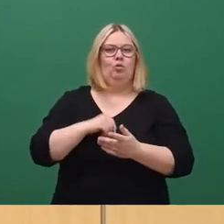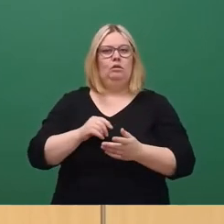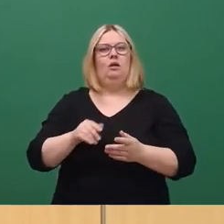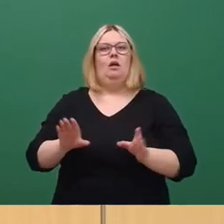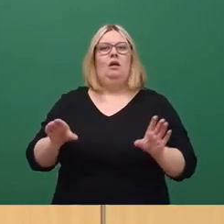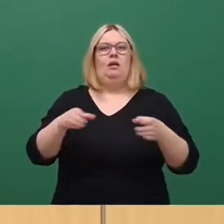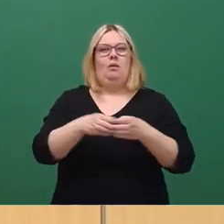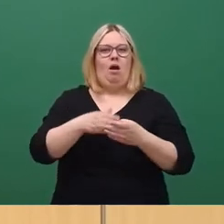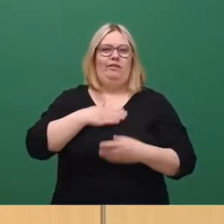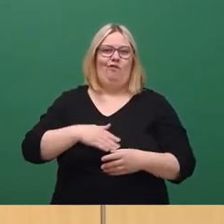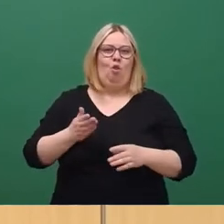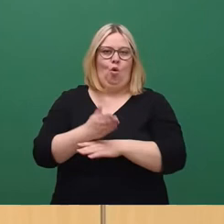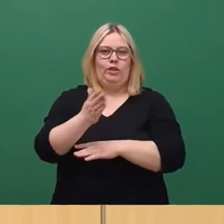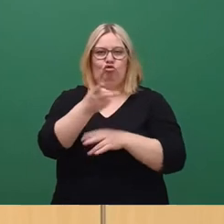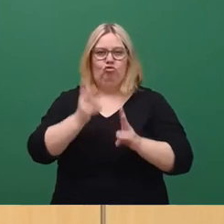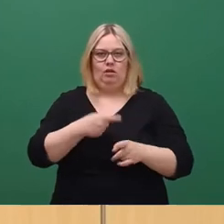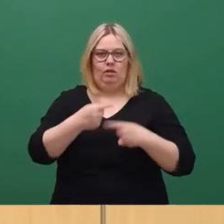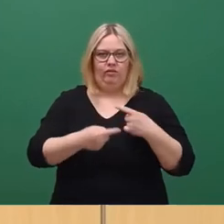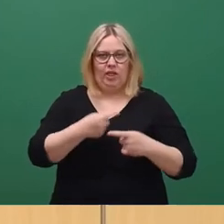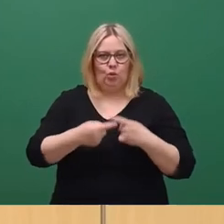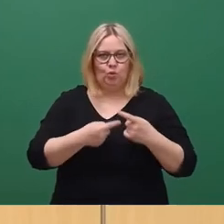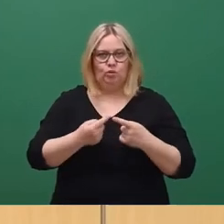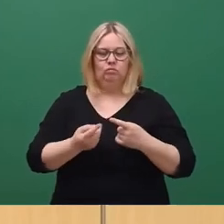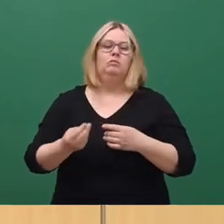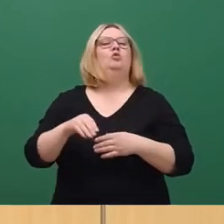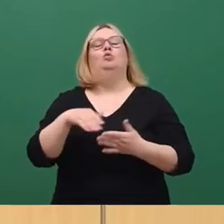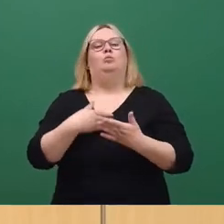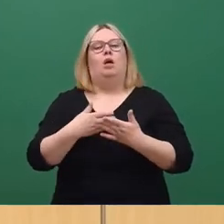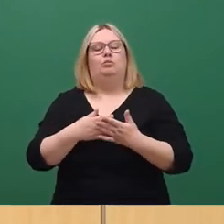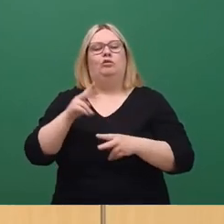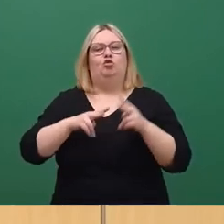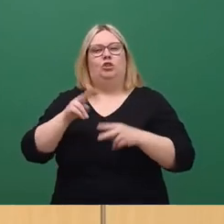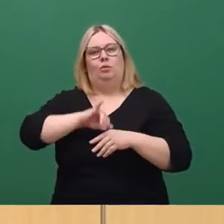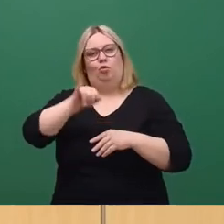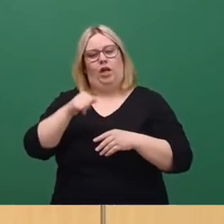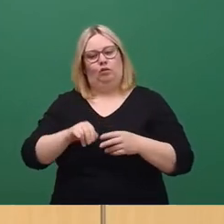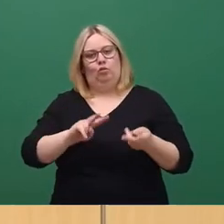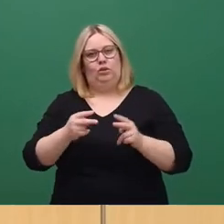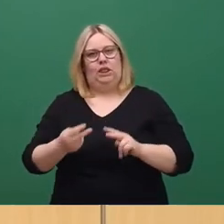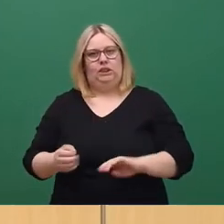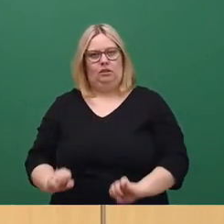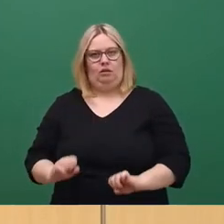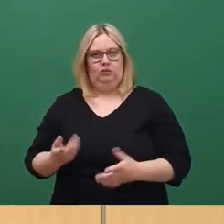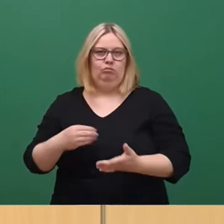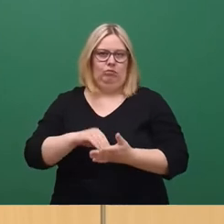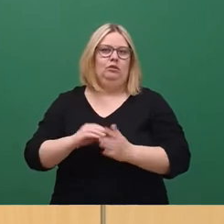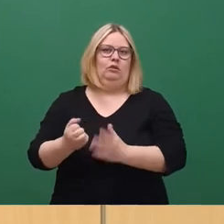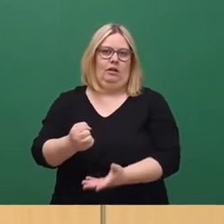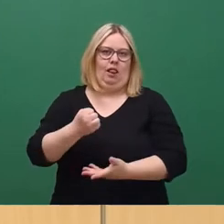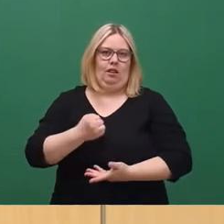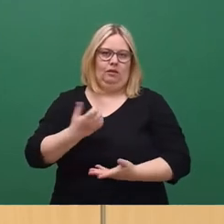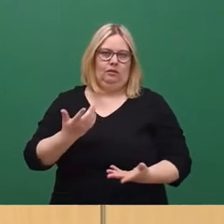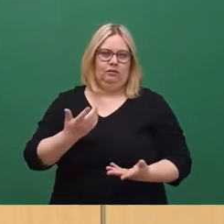Stadtentwicklung. Dazu gehört die Umsetzung entsprechender konkreter Projekte. Auf der Basis von INSEC und dem